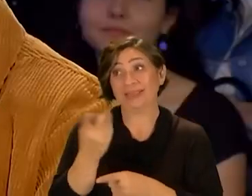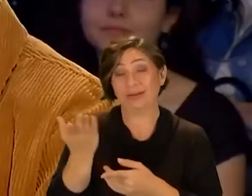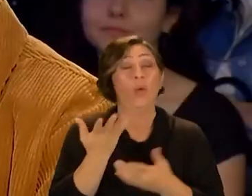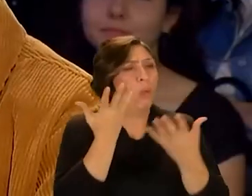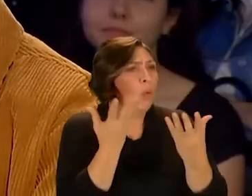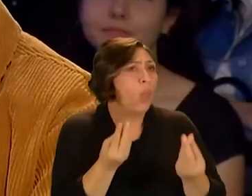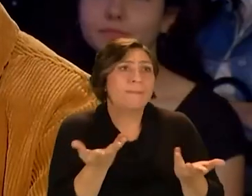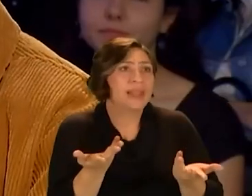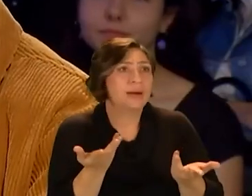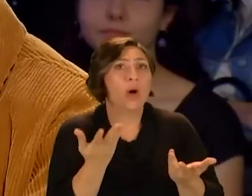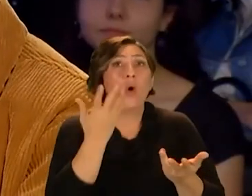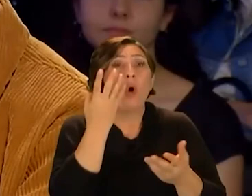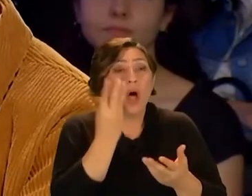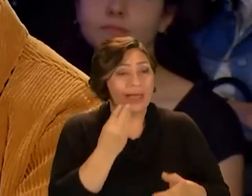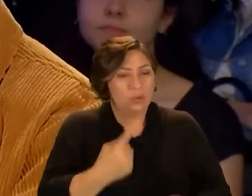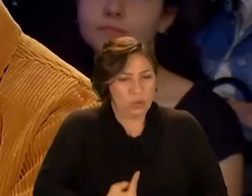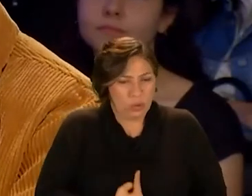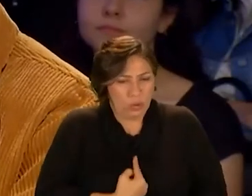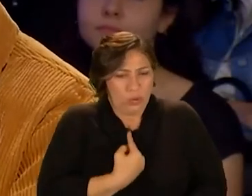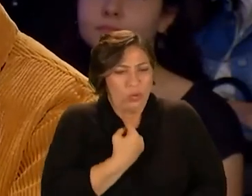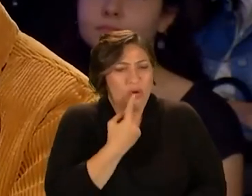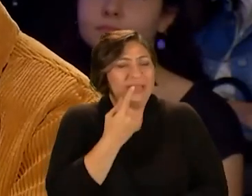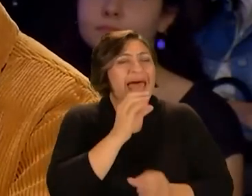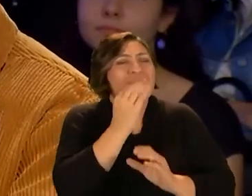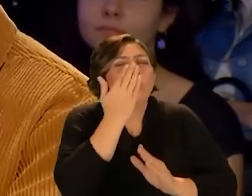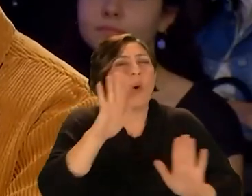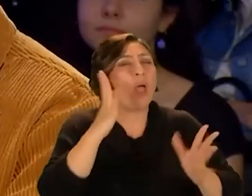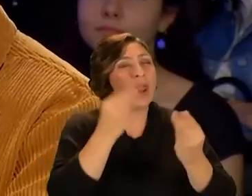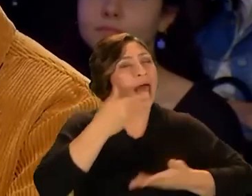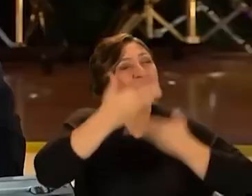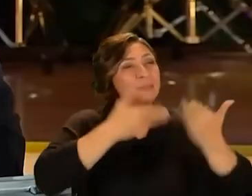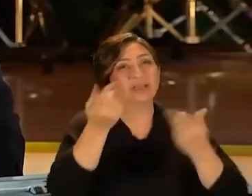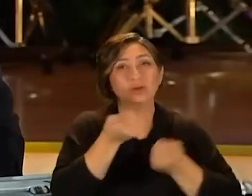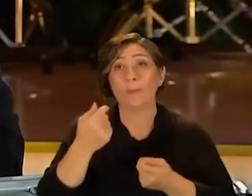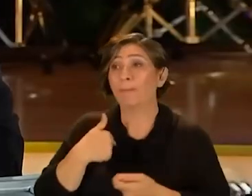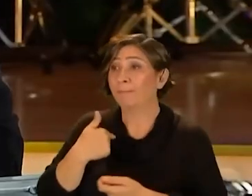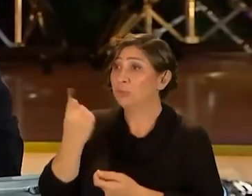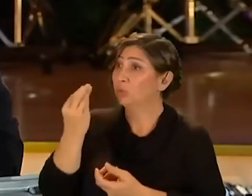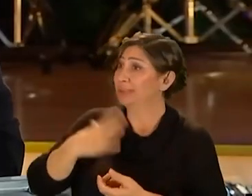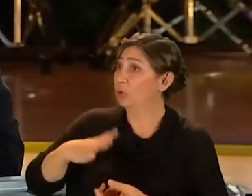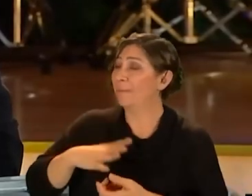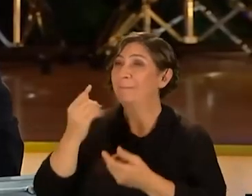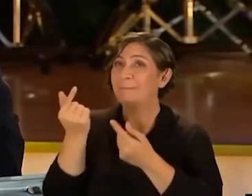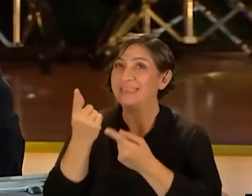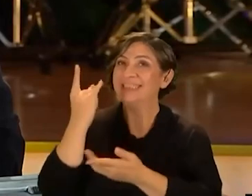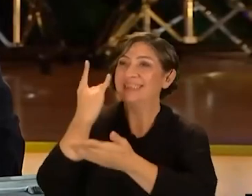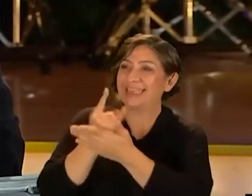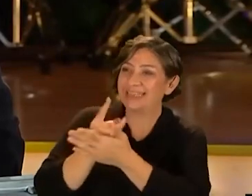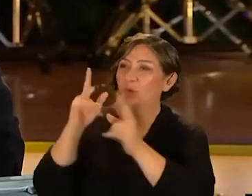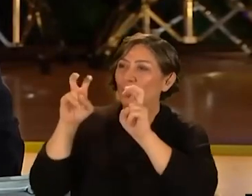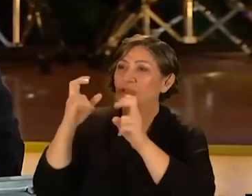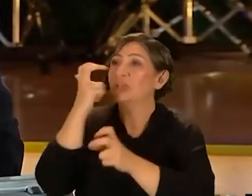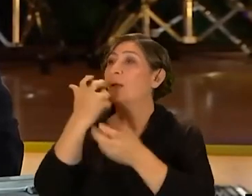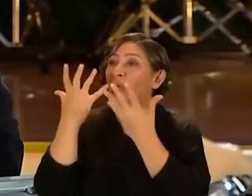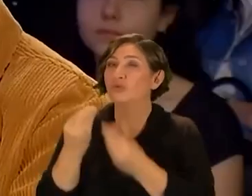söylersin Olur ya olan duyguyu en samimi, en saf haliyle anlatmaya çalışıyorum. Evet ben çok istiyorum birisi de biraz yani. Seksten